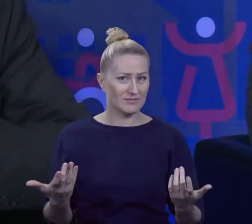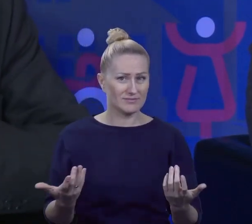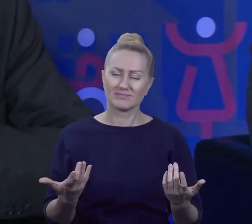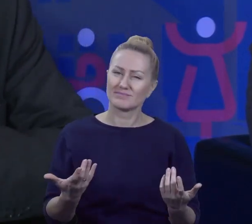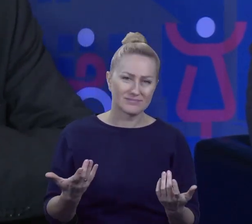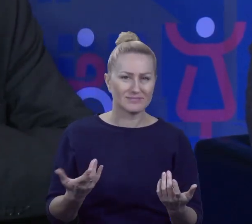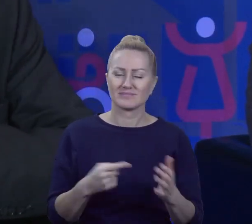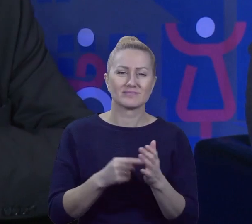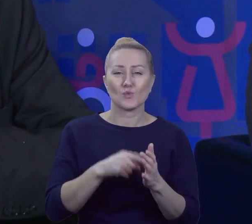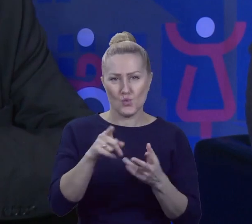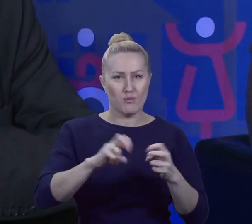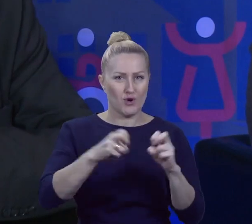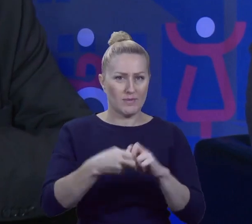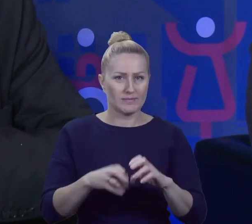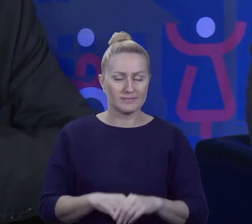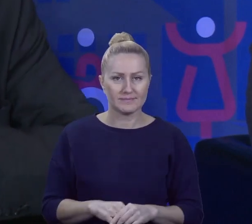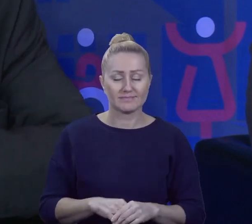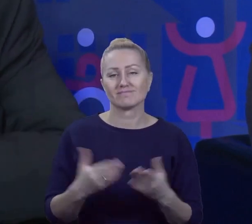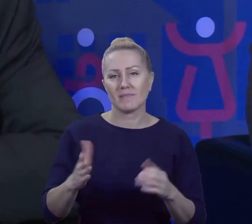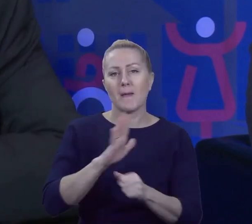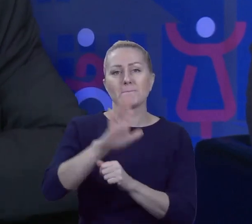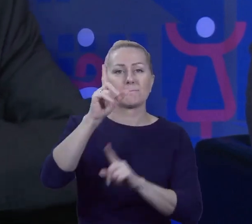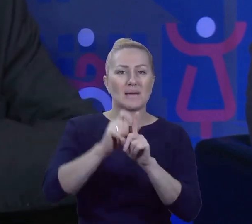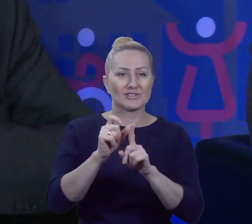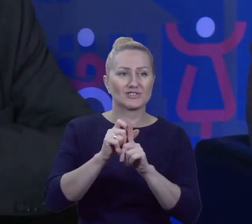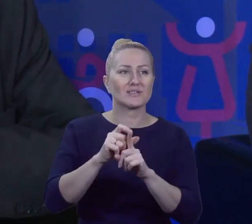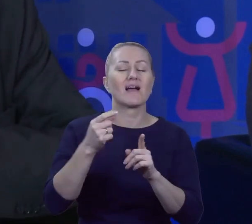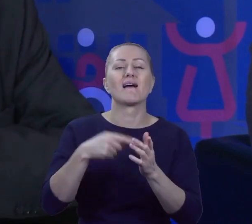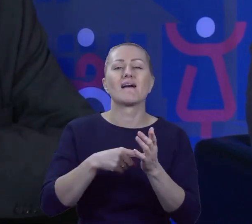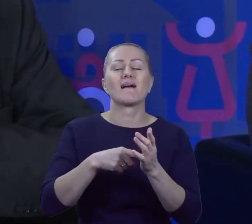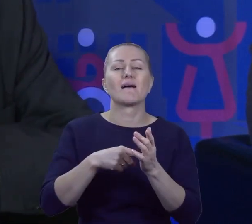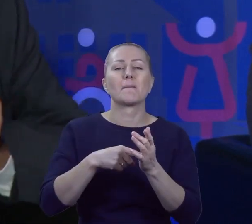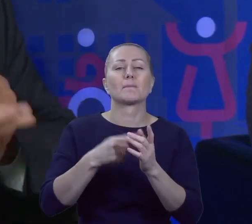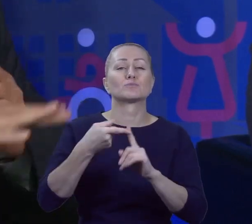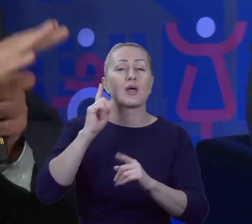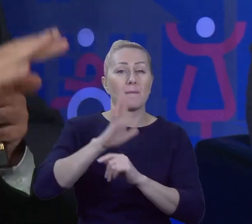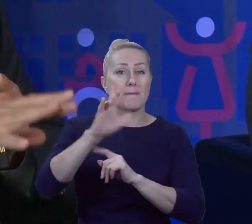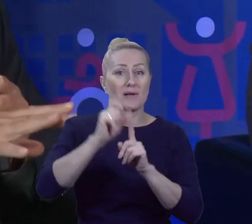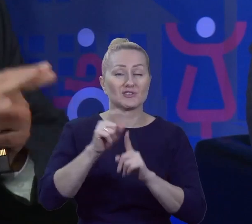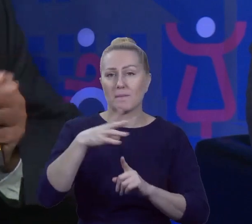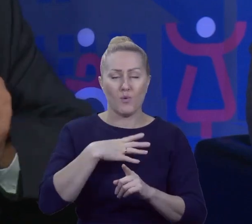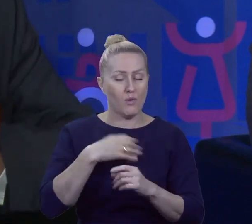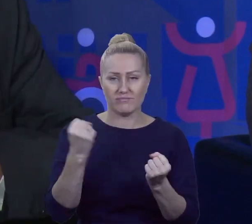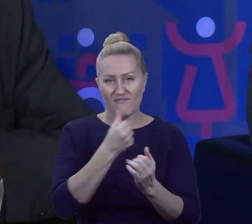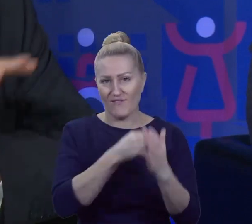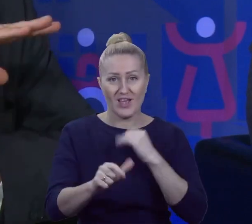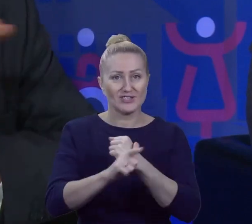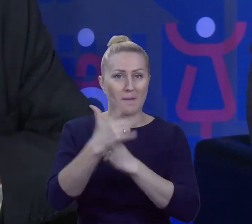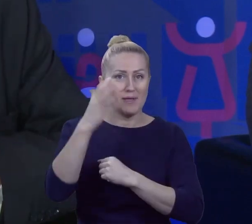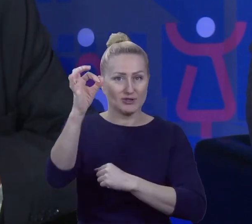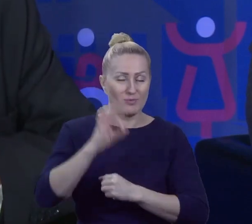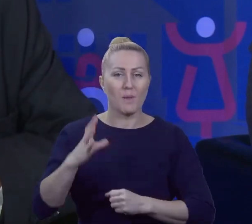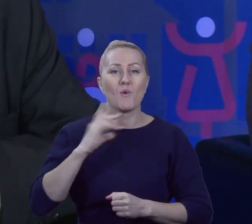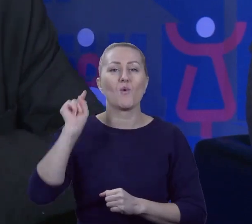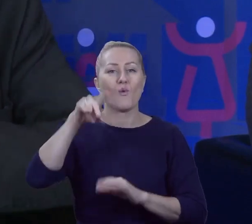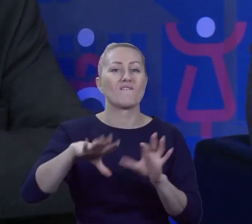problem. Oczywiście 15 października, mamy tuż przed 15 października, to był ewenement. 75% poszło na wybory, ale to nie były